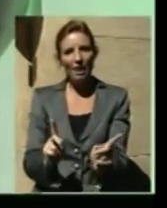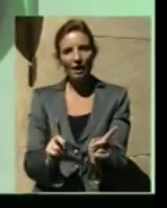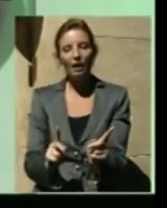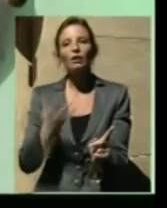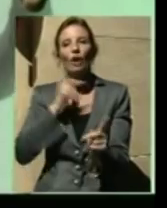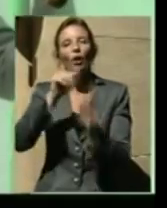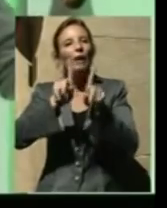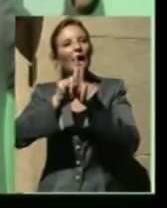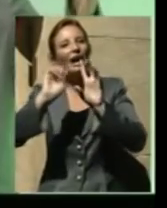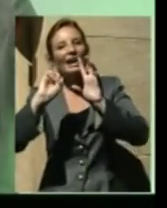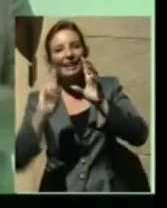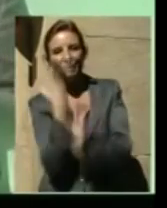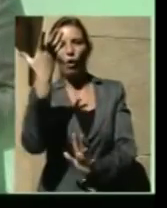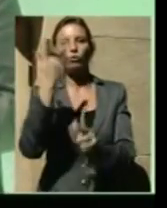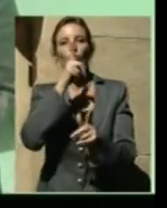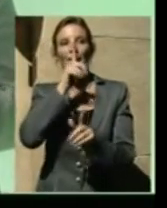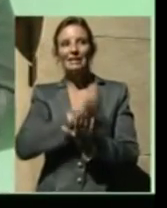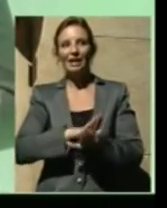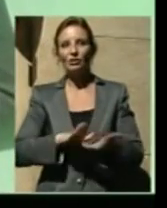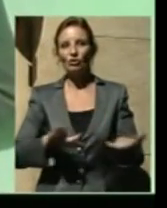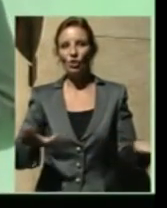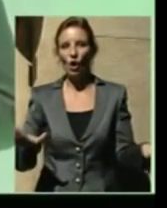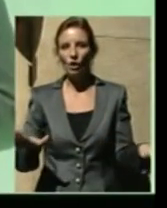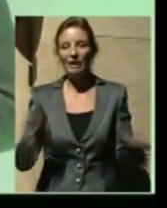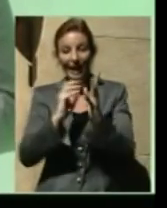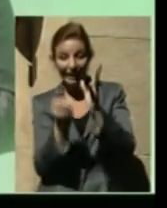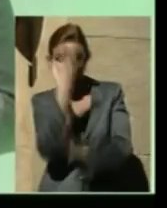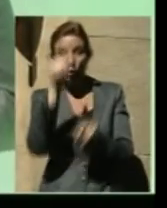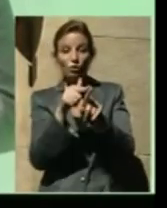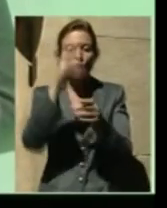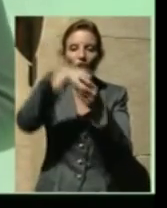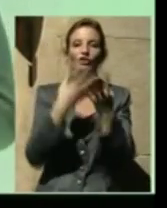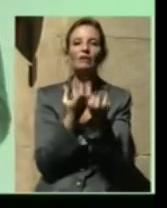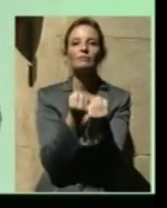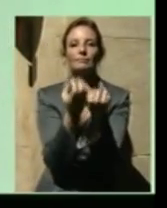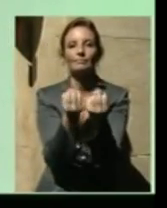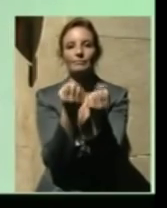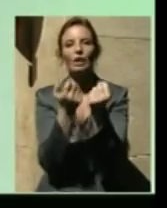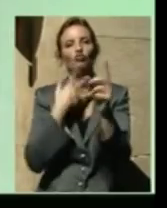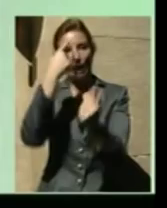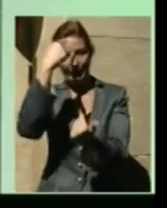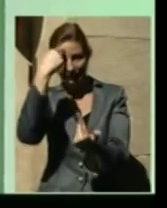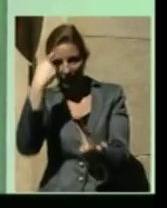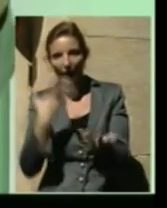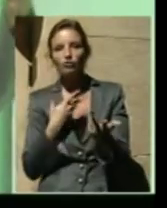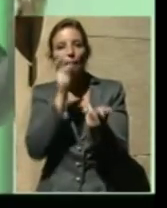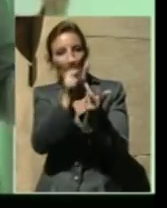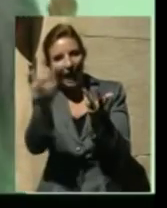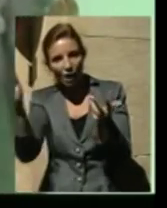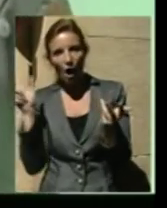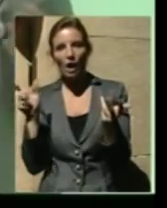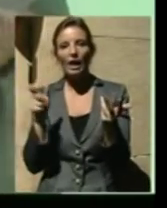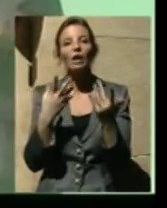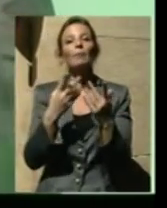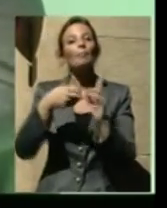una rivoluzione silenziosa, ma una rivoluzione fatta di fatti. Ci sono delle idee, ci sono delle parole, ma soprattutto ci sono